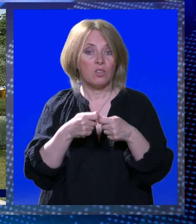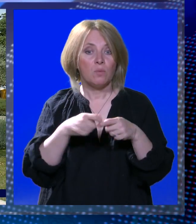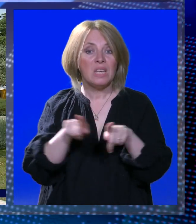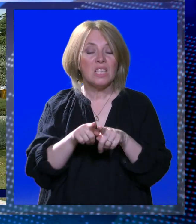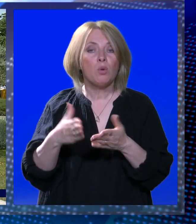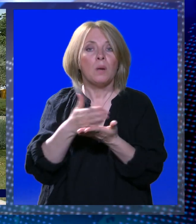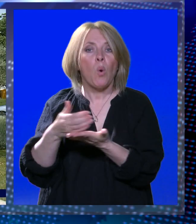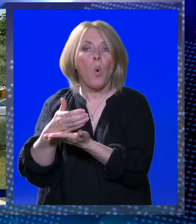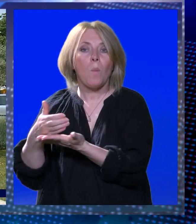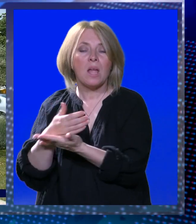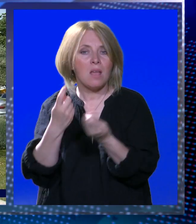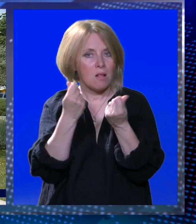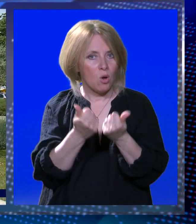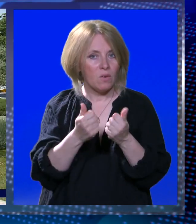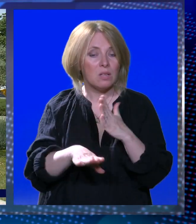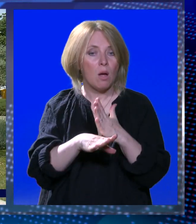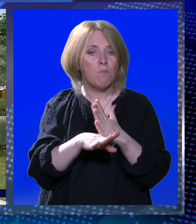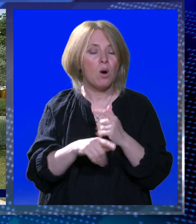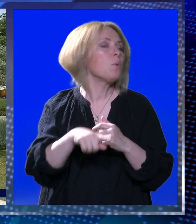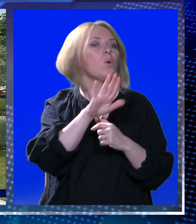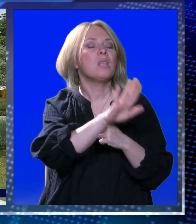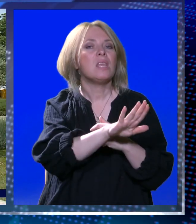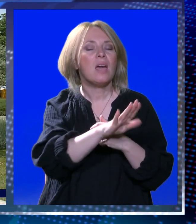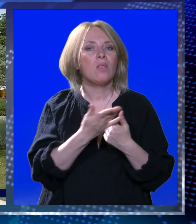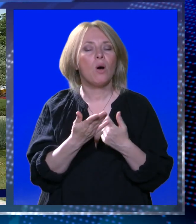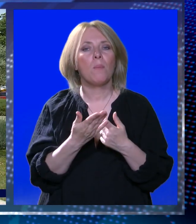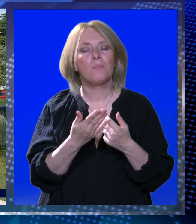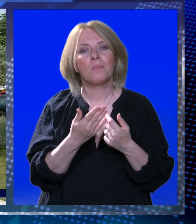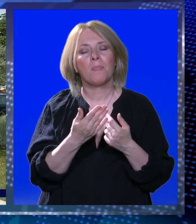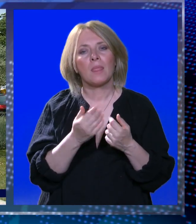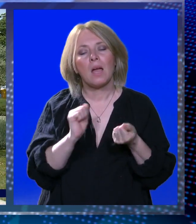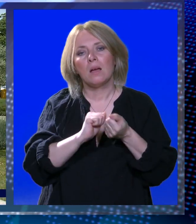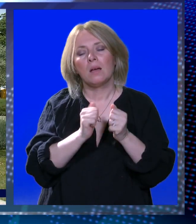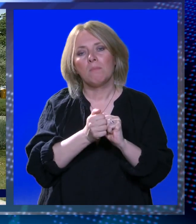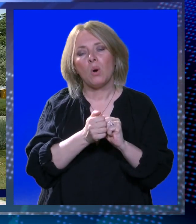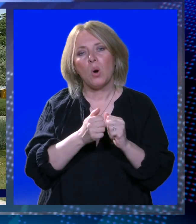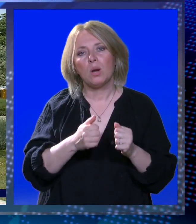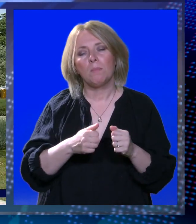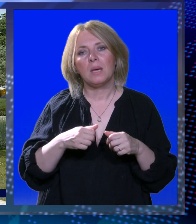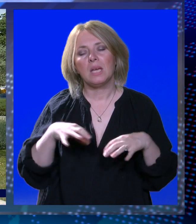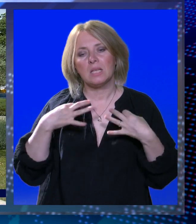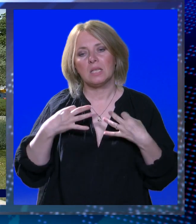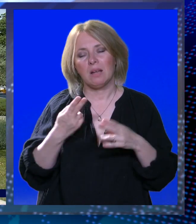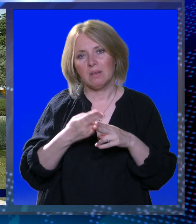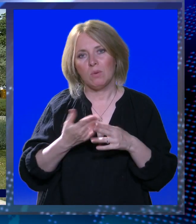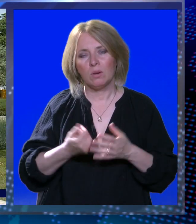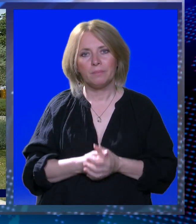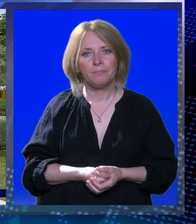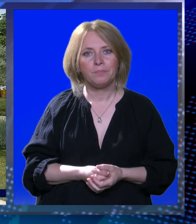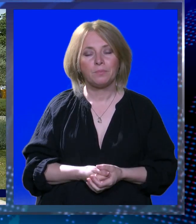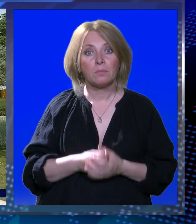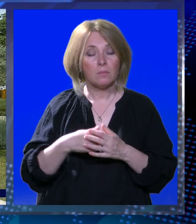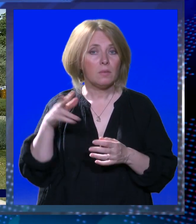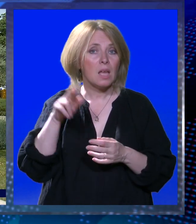sredstava, da im bar malo pomognemo u njezinom, zaista iscrpnom, financijski, a i drugčije, borbi sa njenom bolesti.